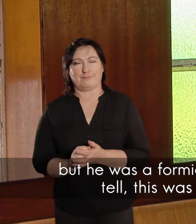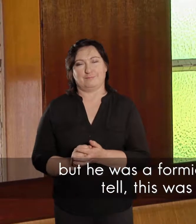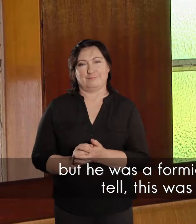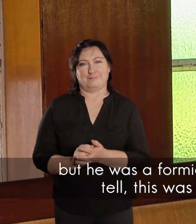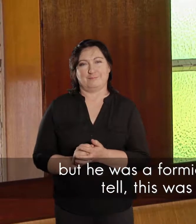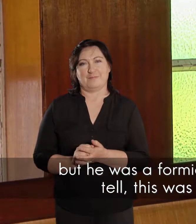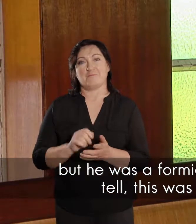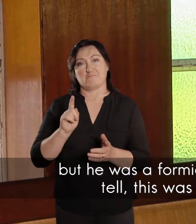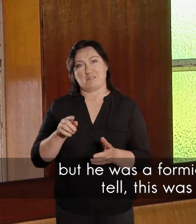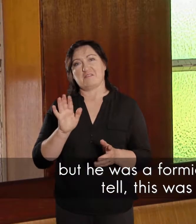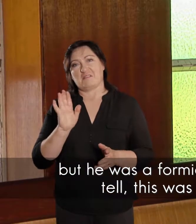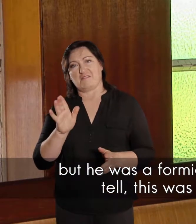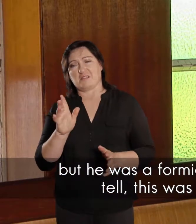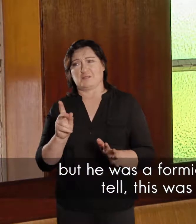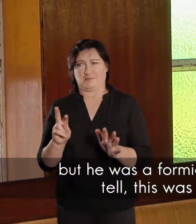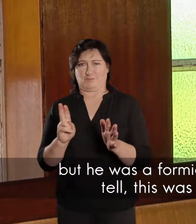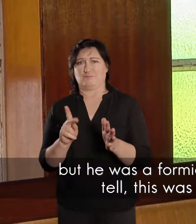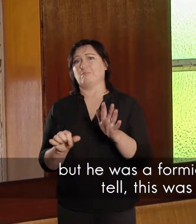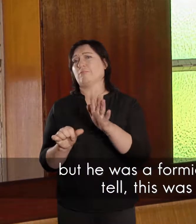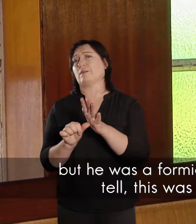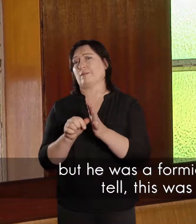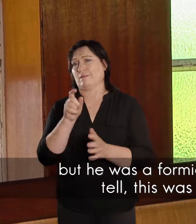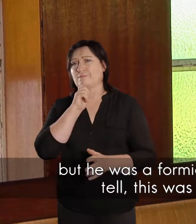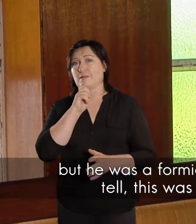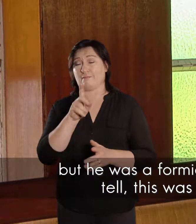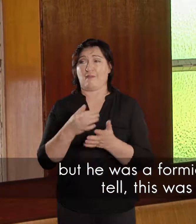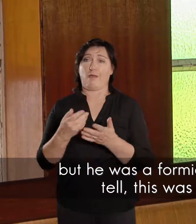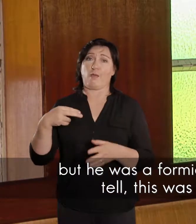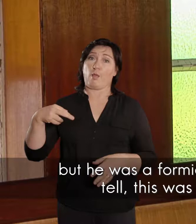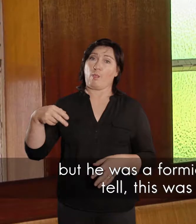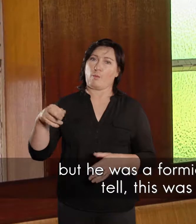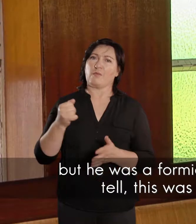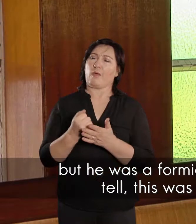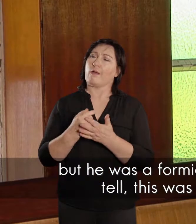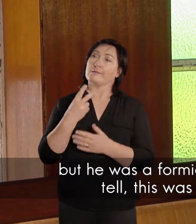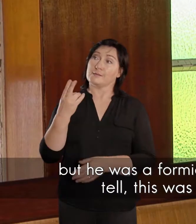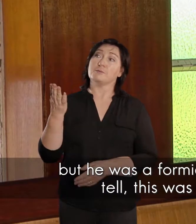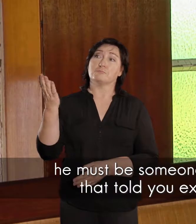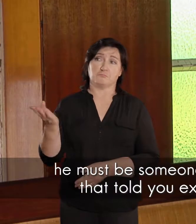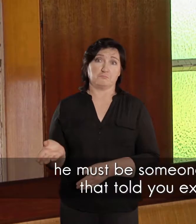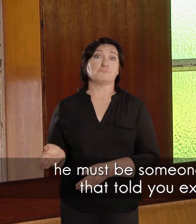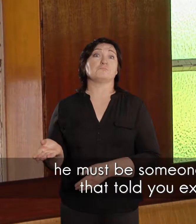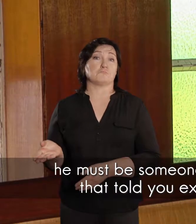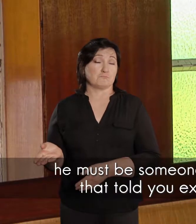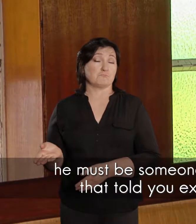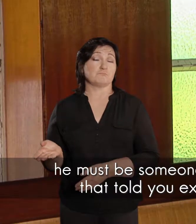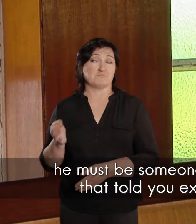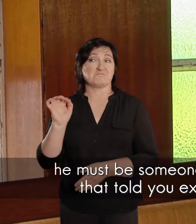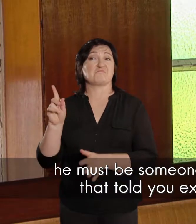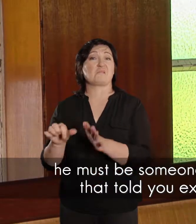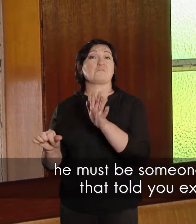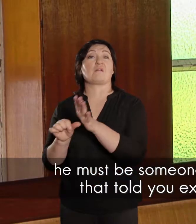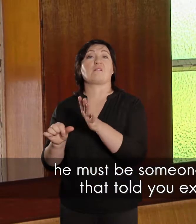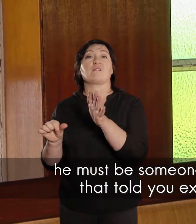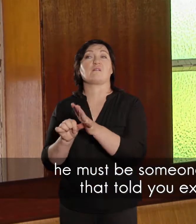waar pet ook al gestop het, kon jy sien, dit moet een iemand wees, soos die ooggrootmense sê. Hy moet daarom iets wees.